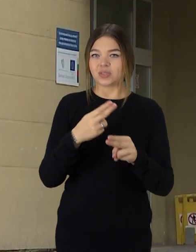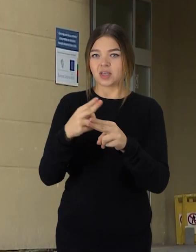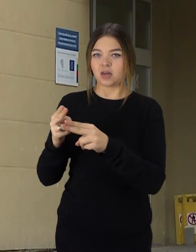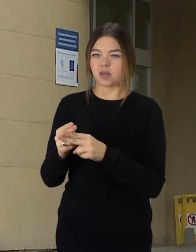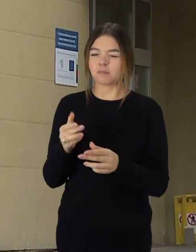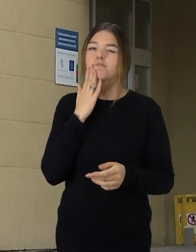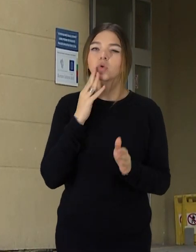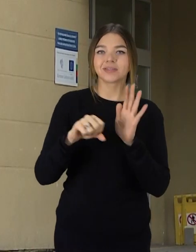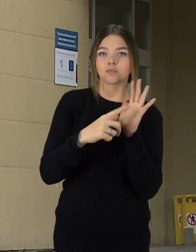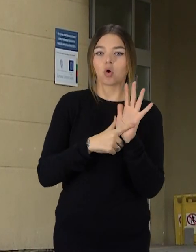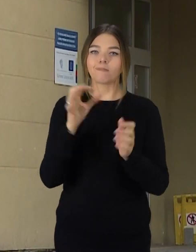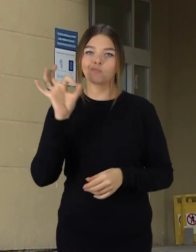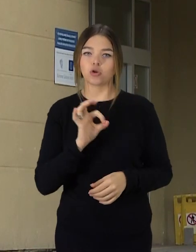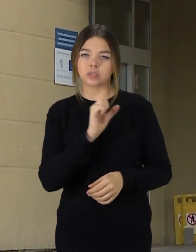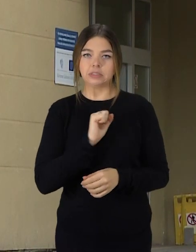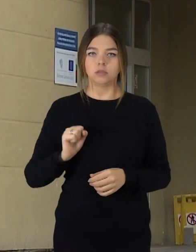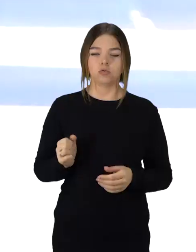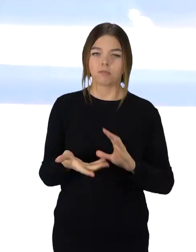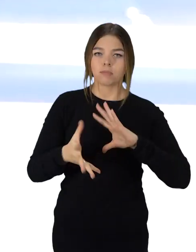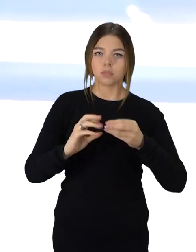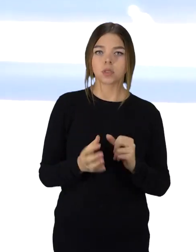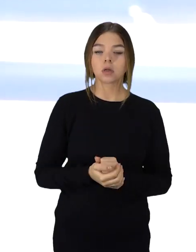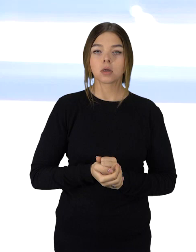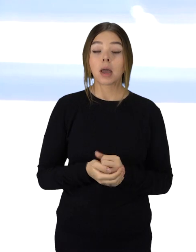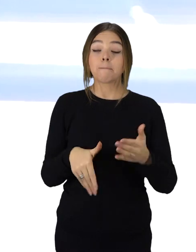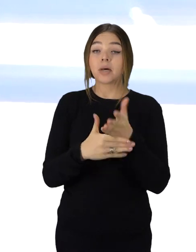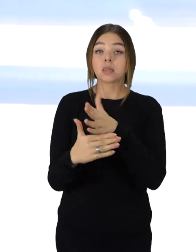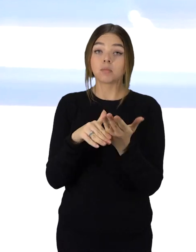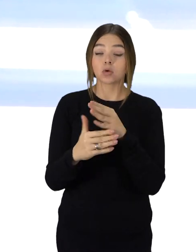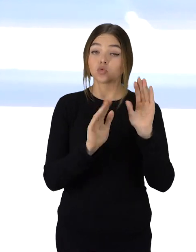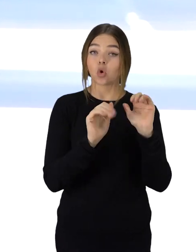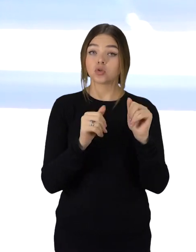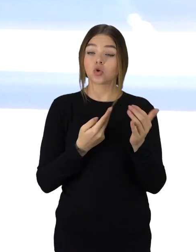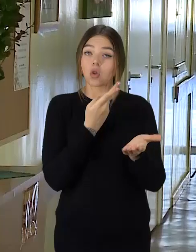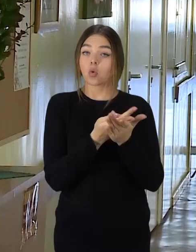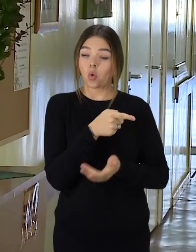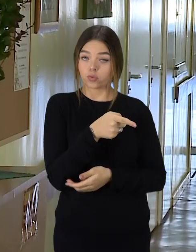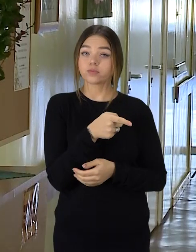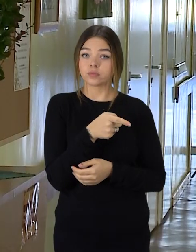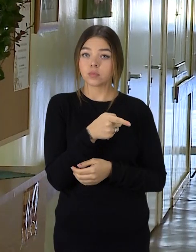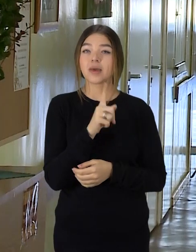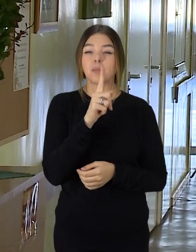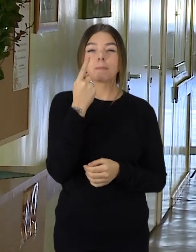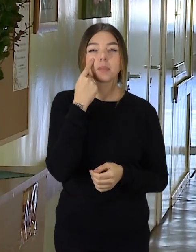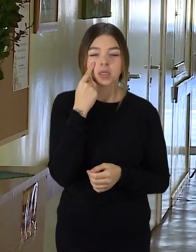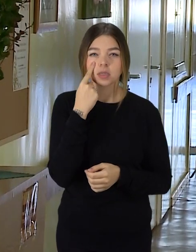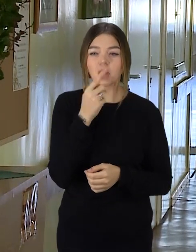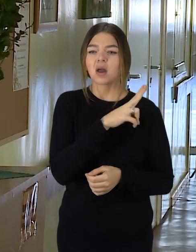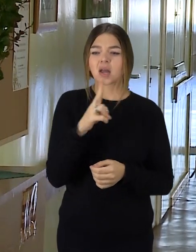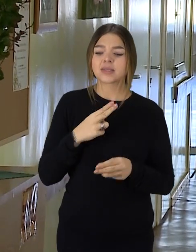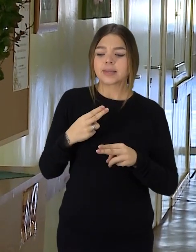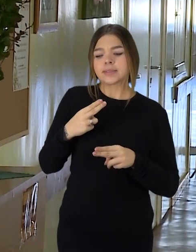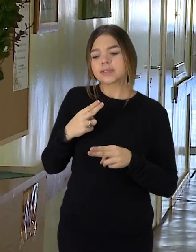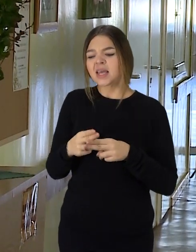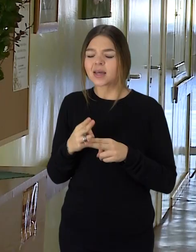17 procentų. Vendradarbiavama ir su juoniškio lygoninė. Vis dėl to, kai pastebė direktorius leitinėmis lygumis sergantys pacientai